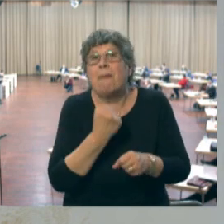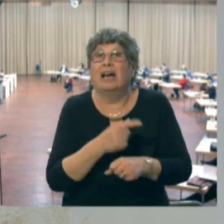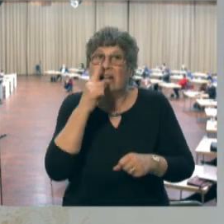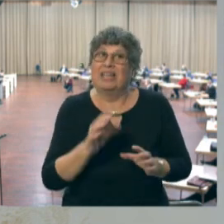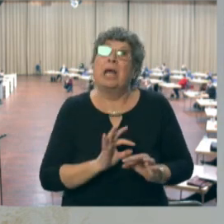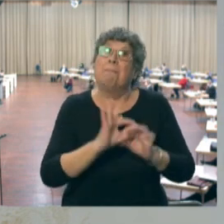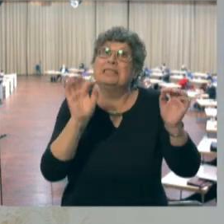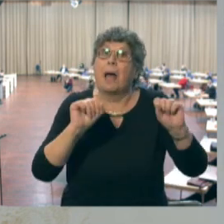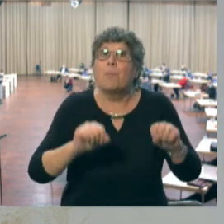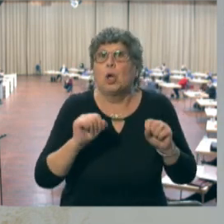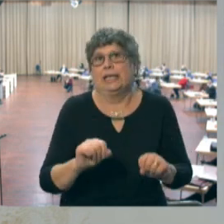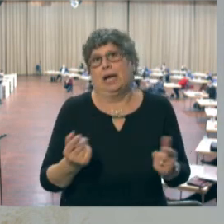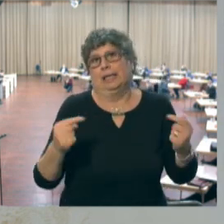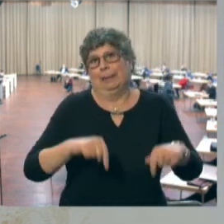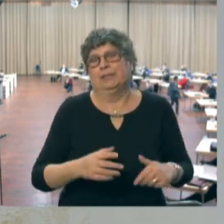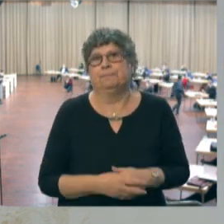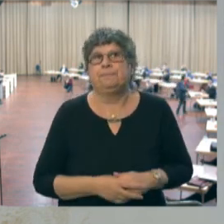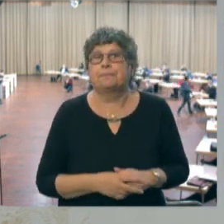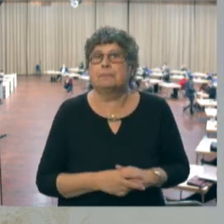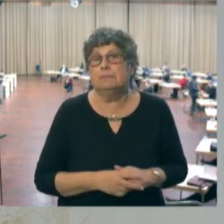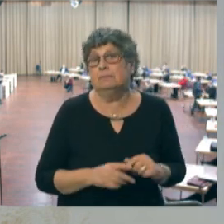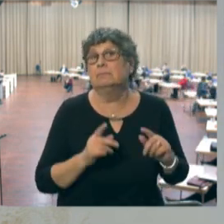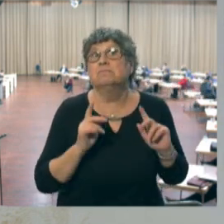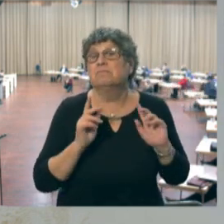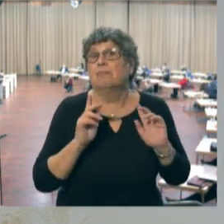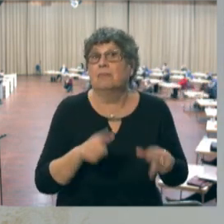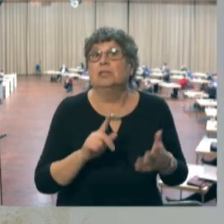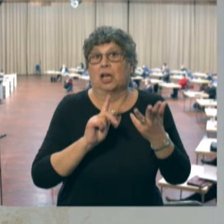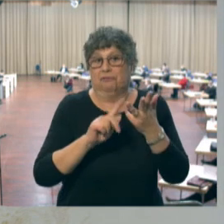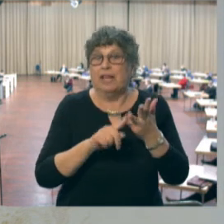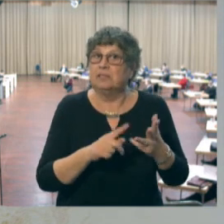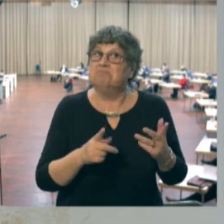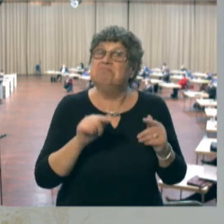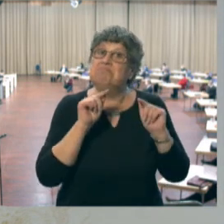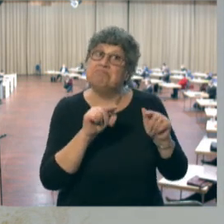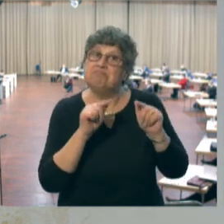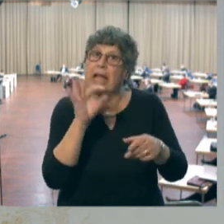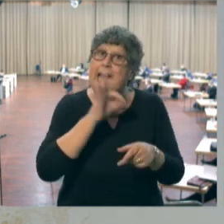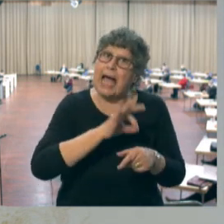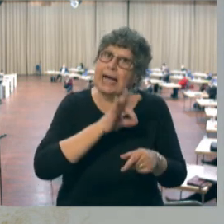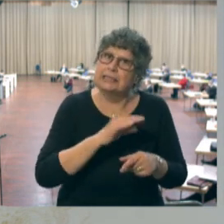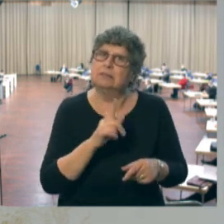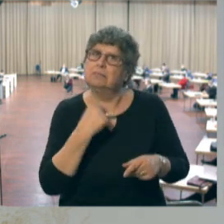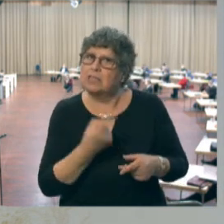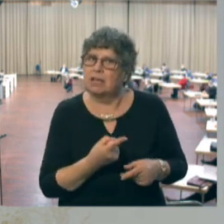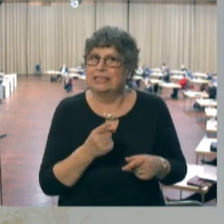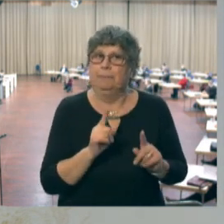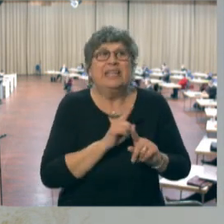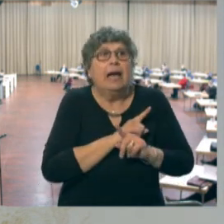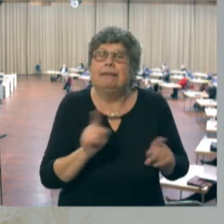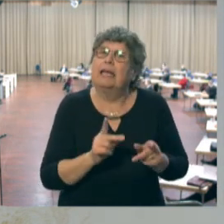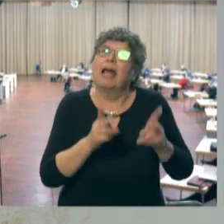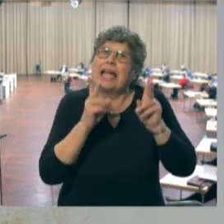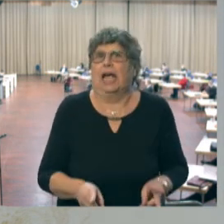Möglichkeit besteht. Und als vierten Punkt haben die Ärzte dann gesagt, es ist nicht